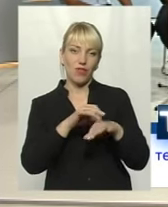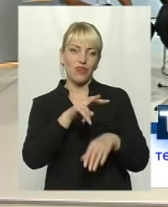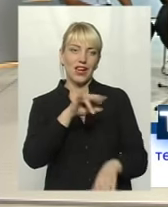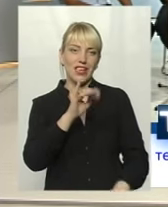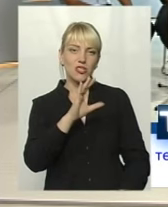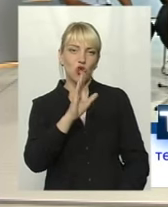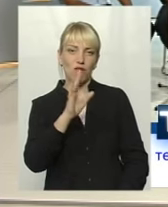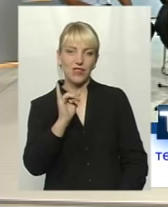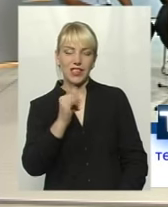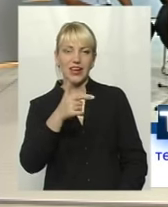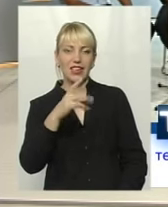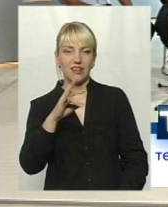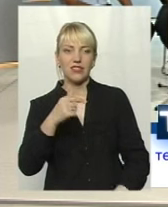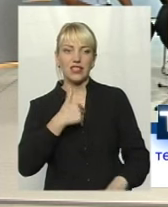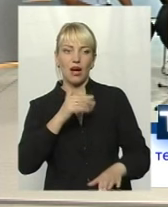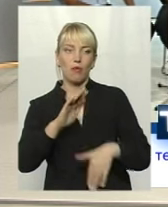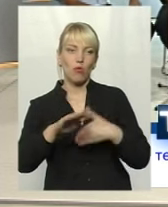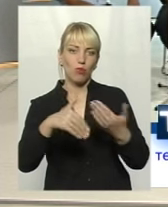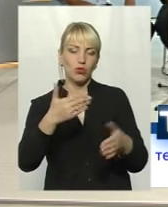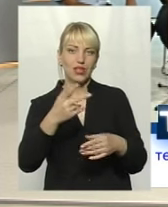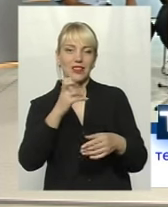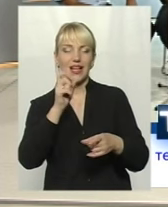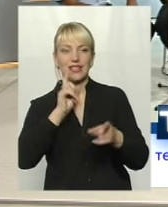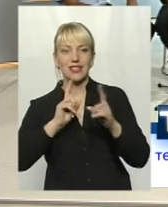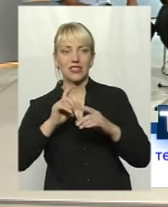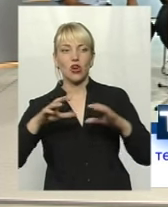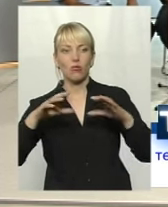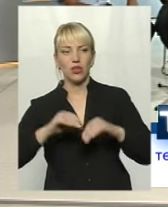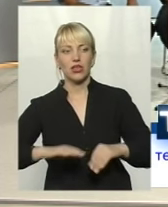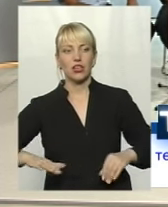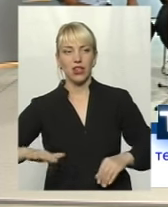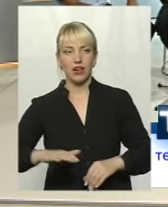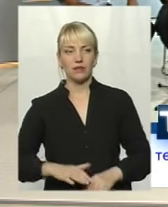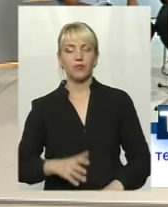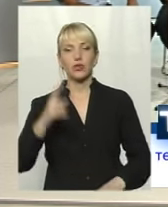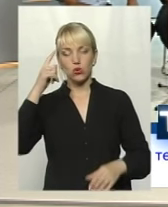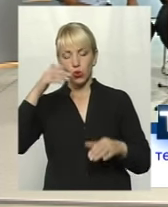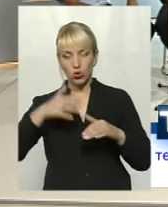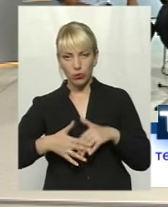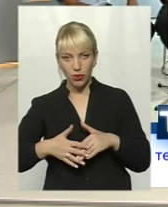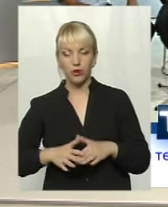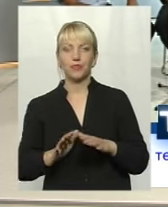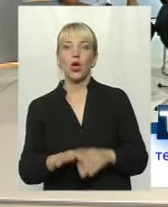подав стільки-то пропозицій на сесію об'єднаної територіальної громади. Відповідь